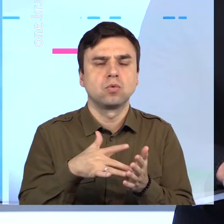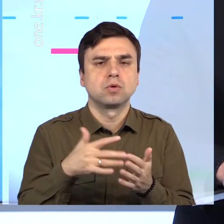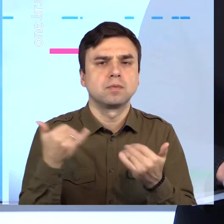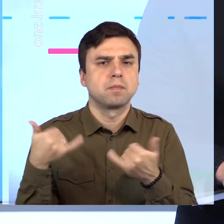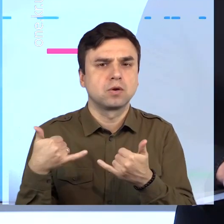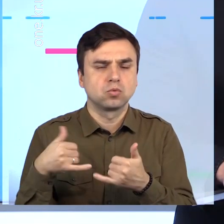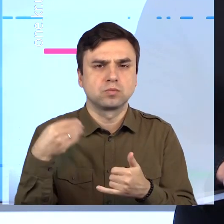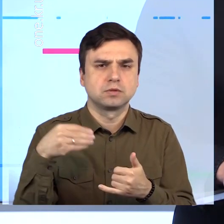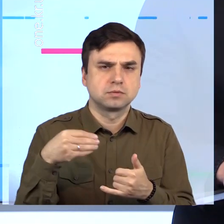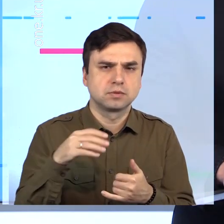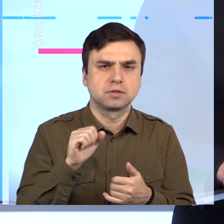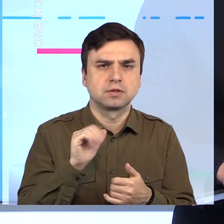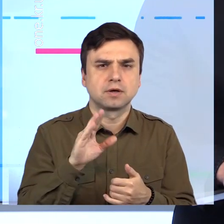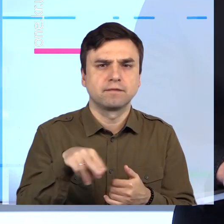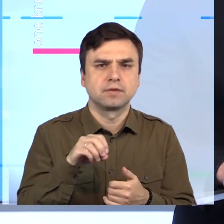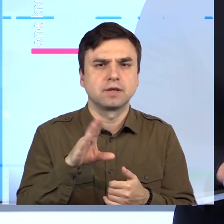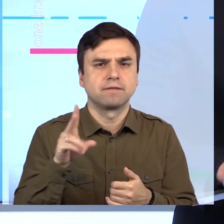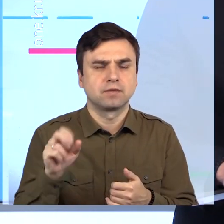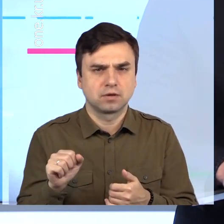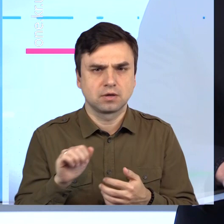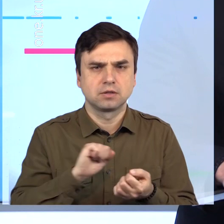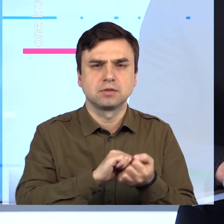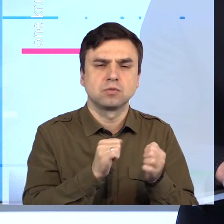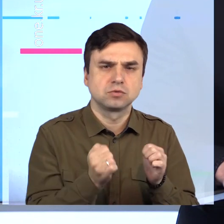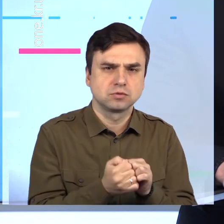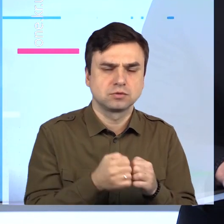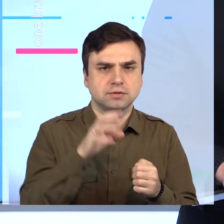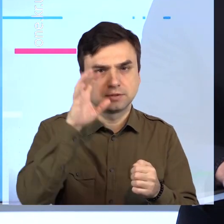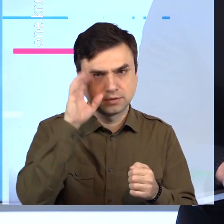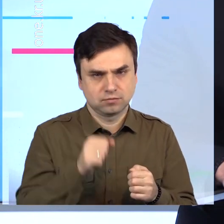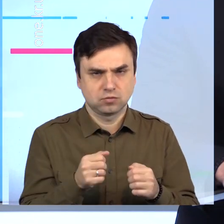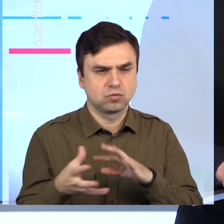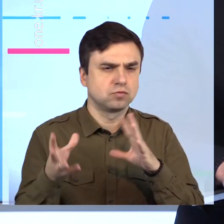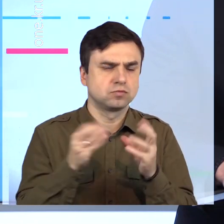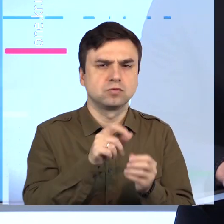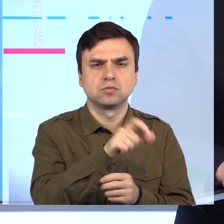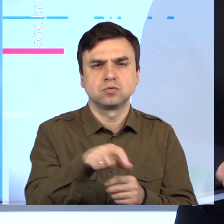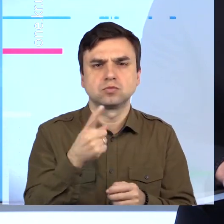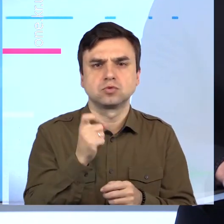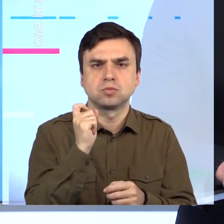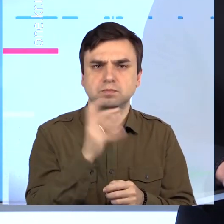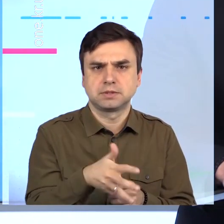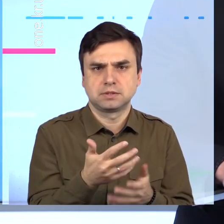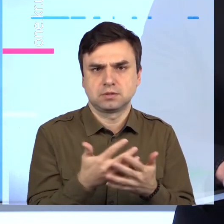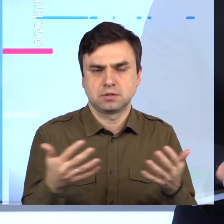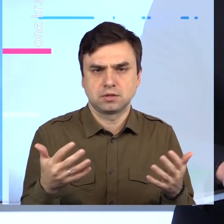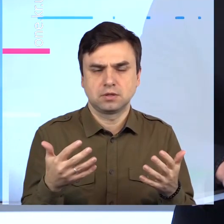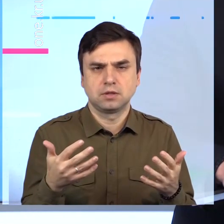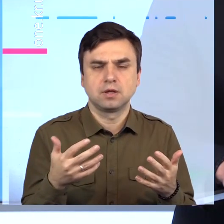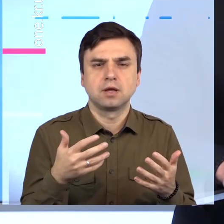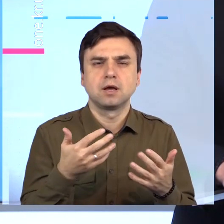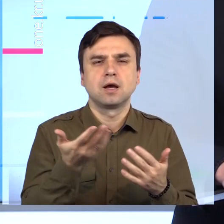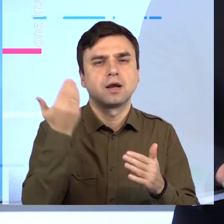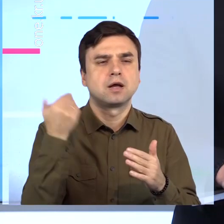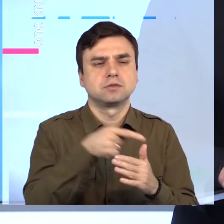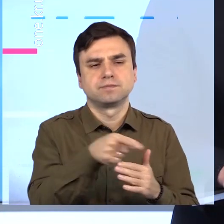Північний. До концертної програми увійшли 29 номерів у виконанні солістів, хорових колективів, ансамблів та дуетів